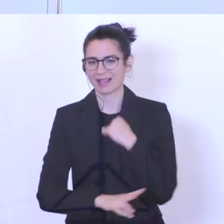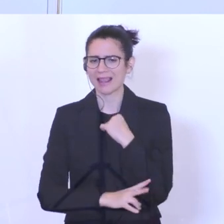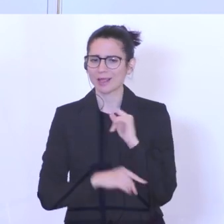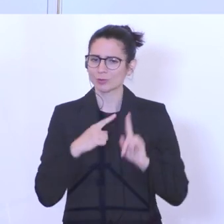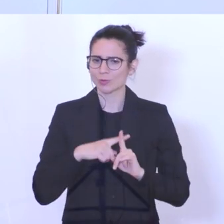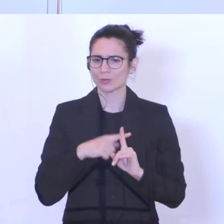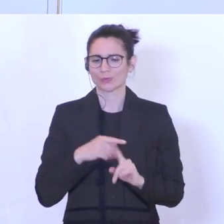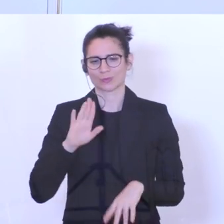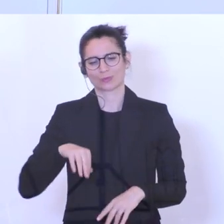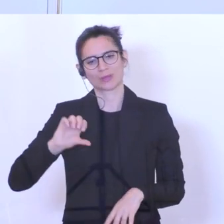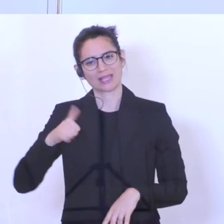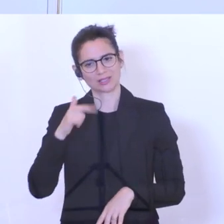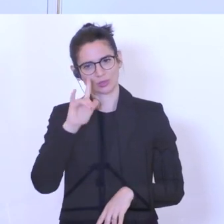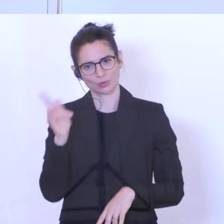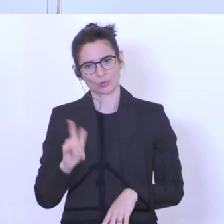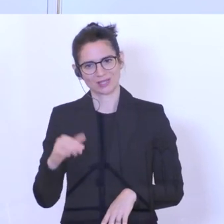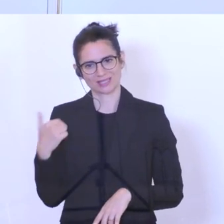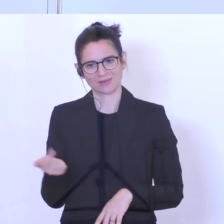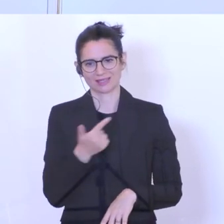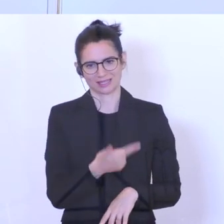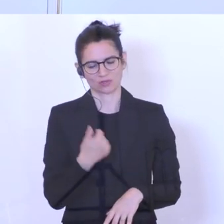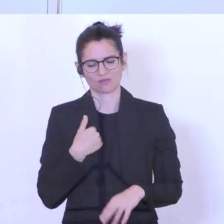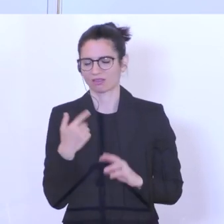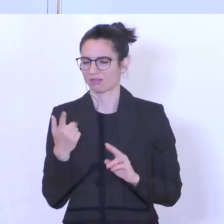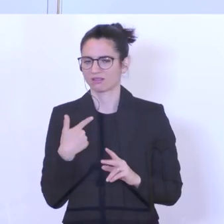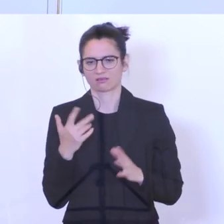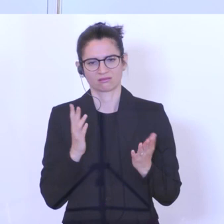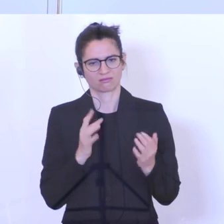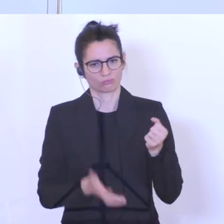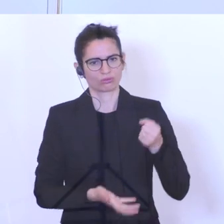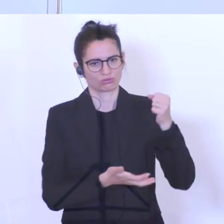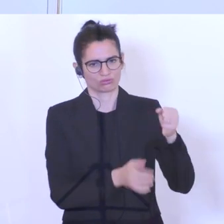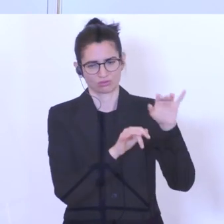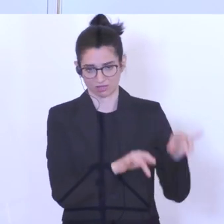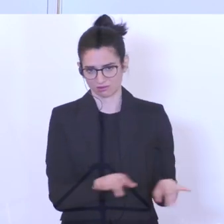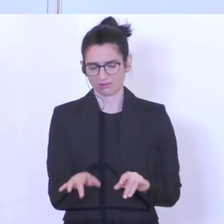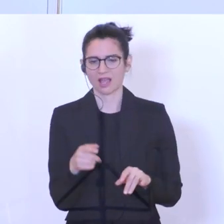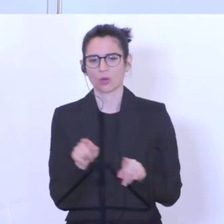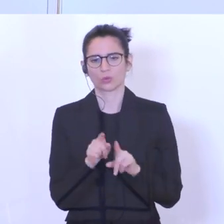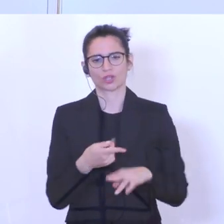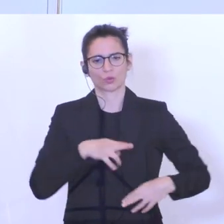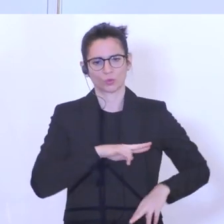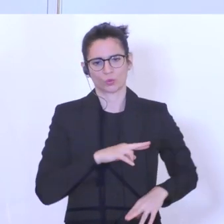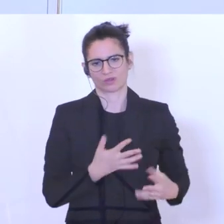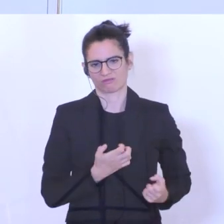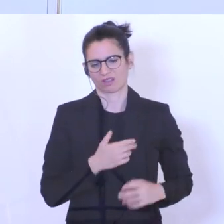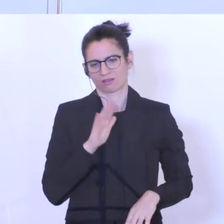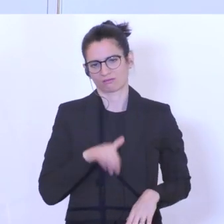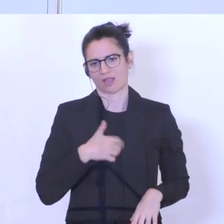Unternehmen ab dem 1. Juli 2020 zur Verfügung und eben das auch rückwirkend für